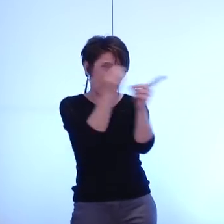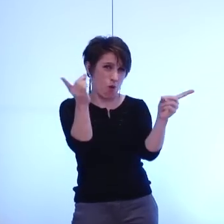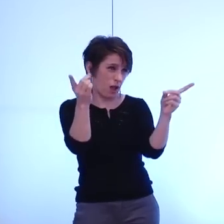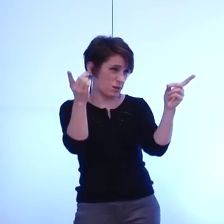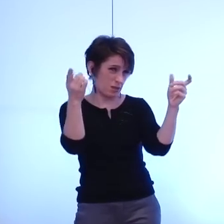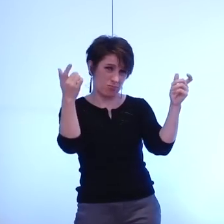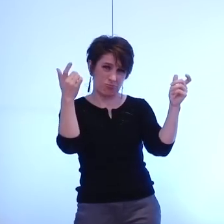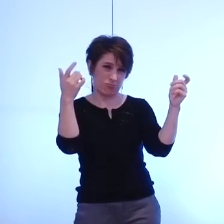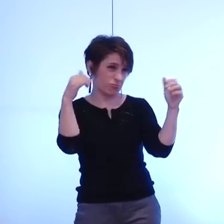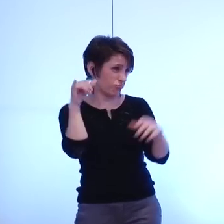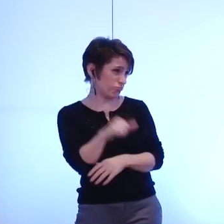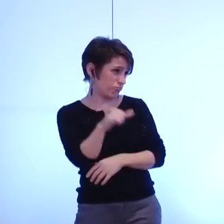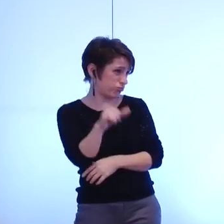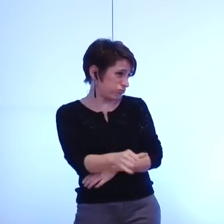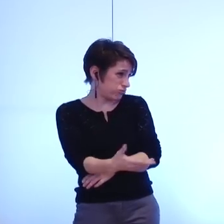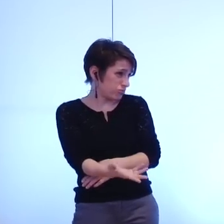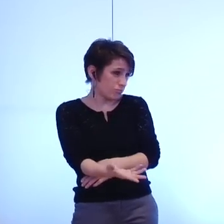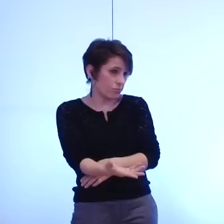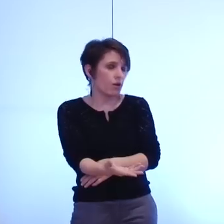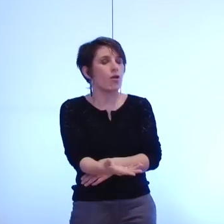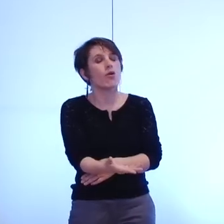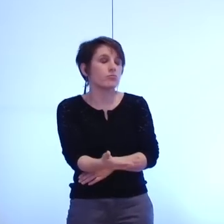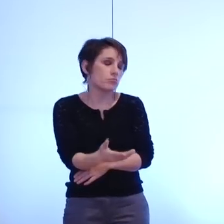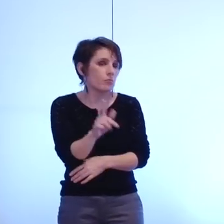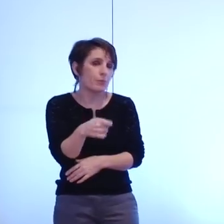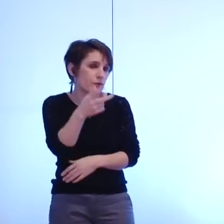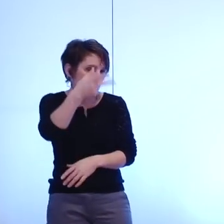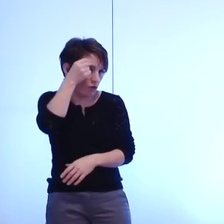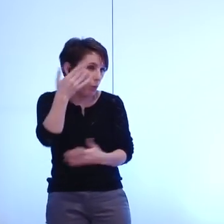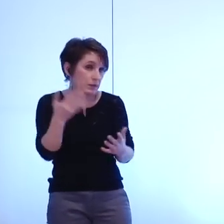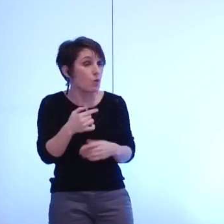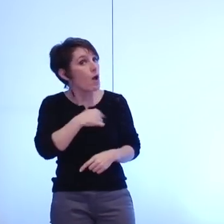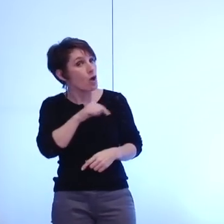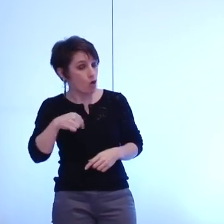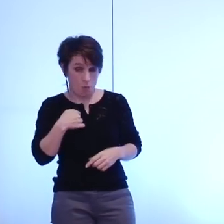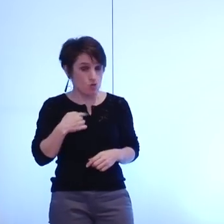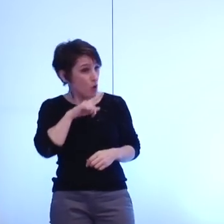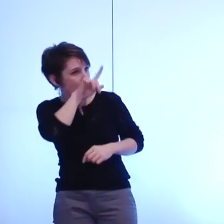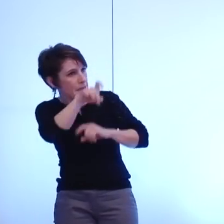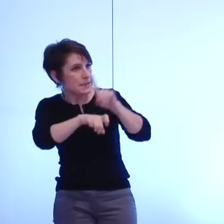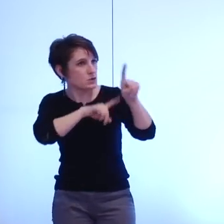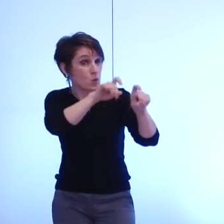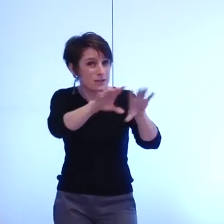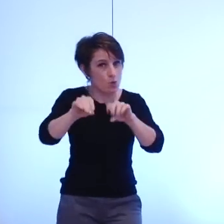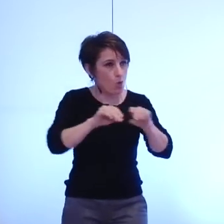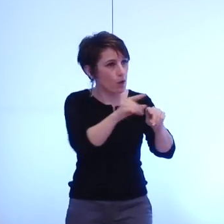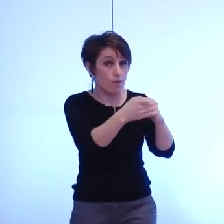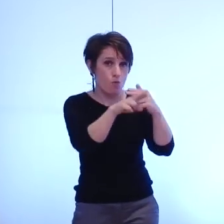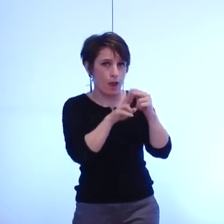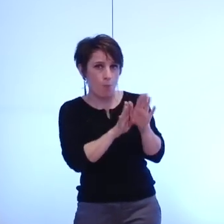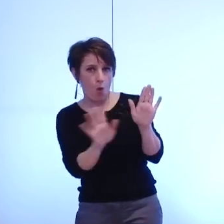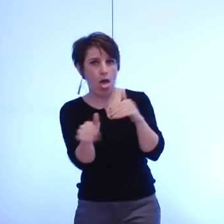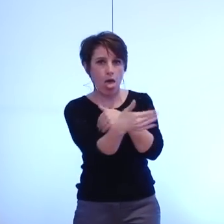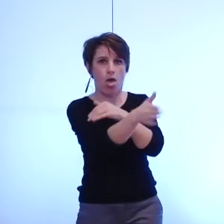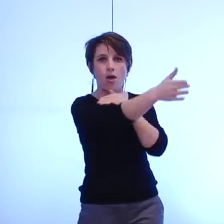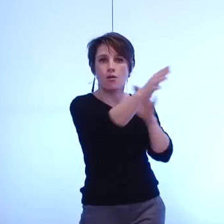que c'est surtout une manière d'esquiver les questions de fond parce que je note que j'ai posé un certain nombre de questions